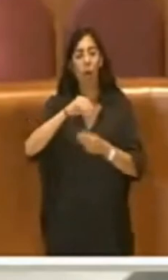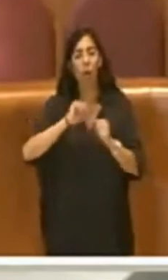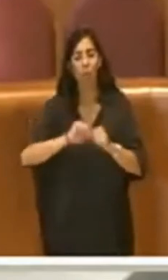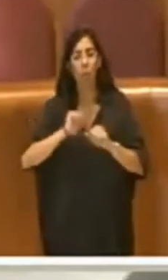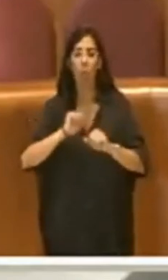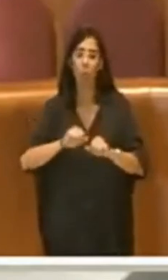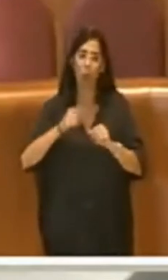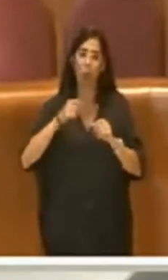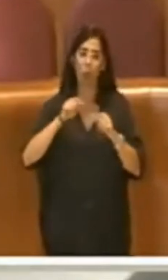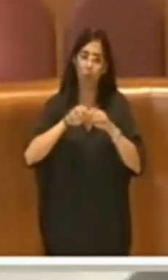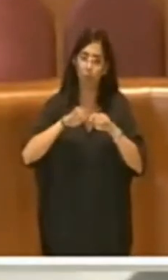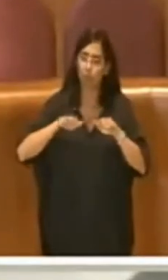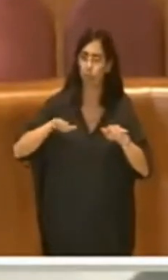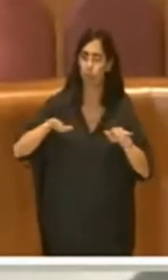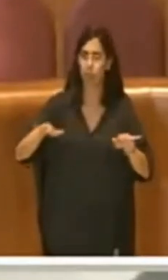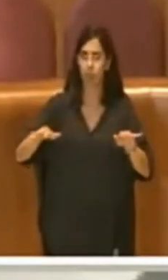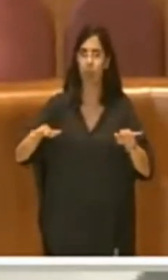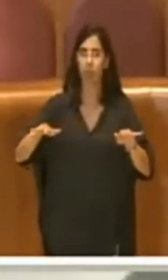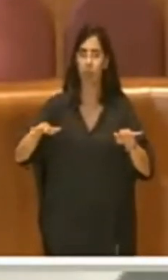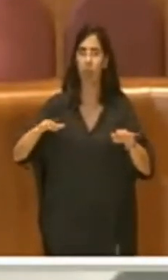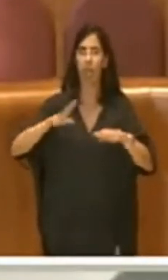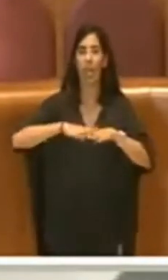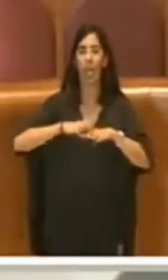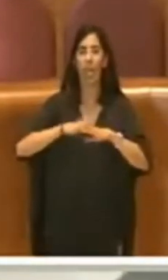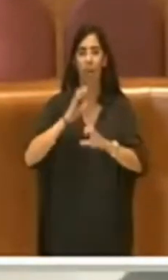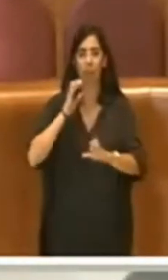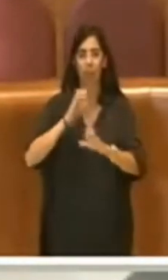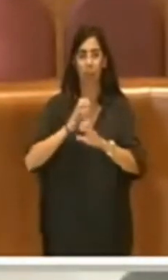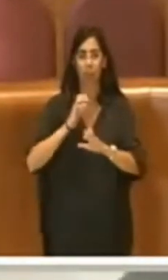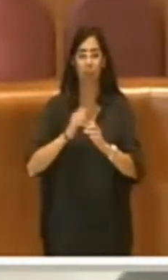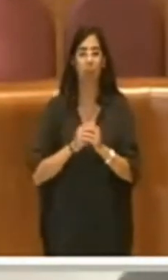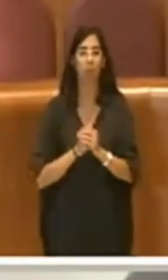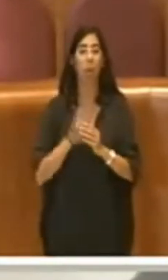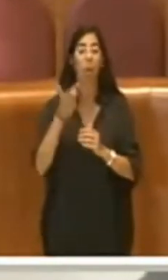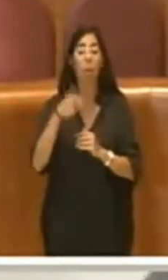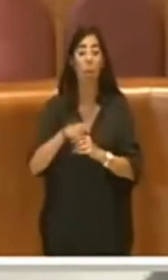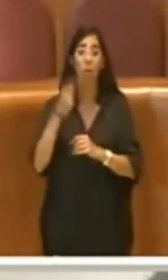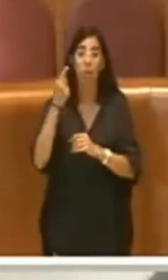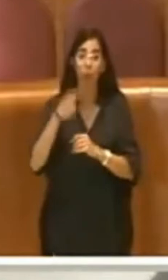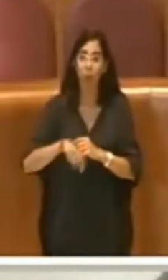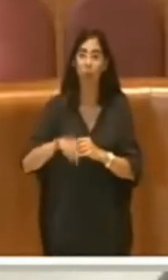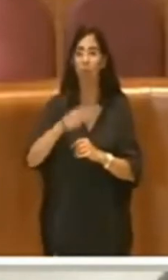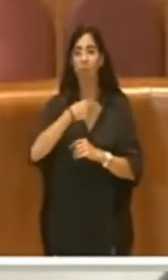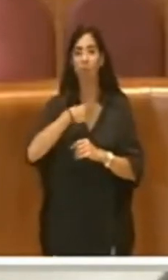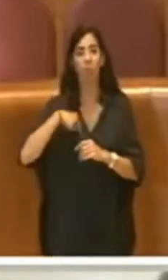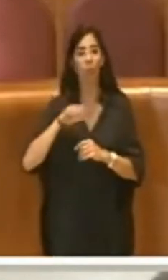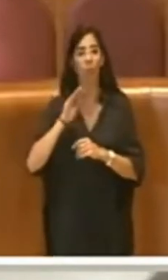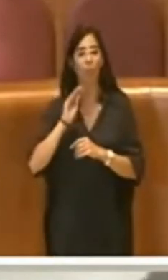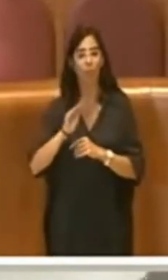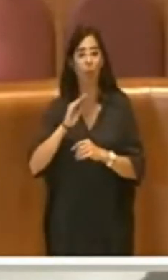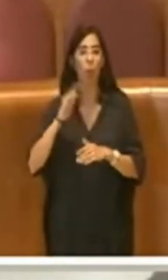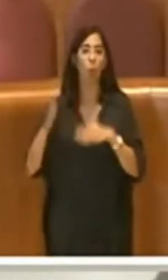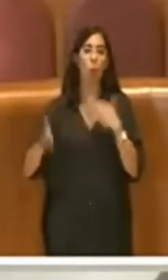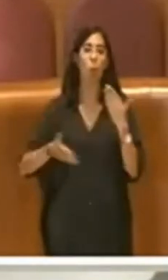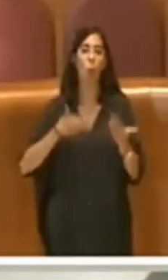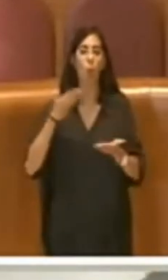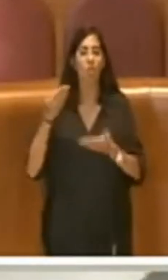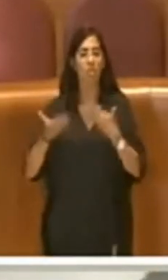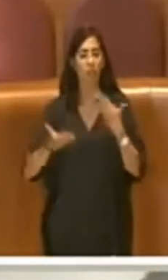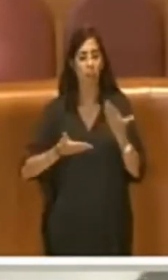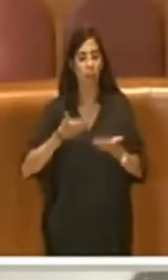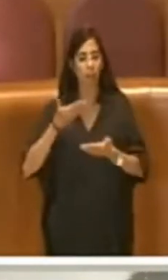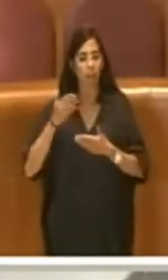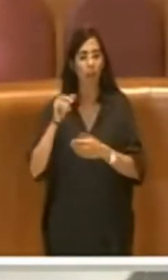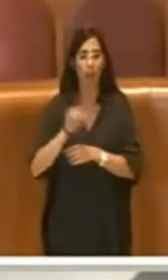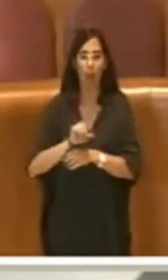Questa è la ragione per cui si è chiesta l'urgenza di quest'atto e la giunta si è